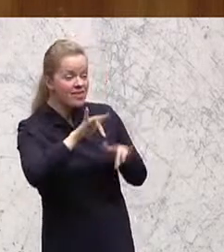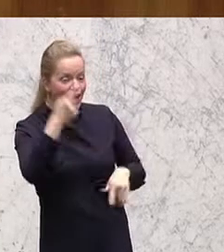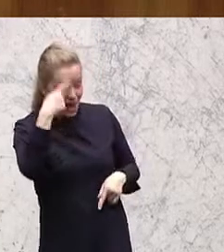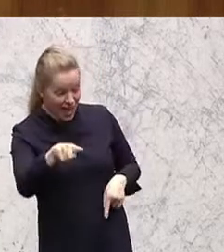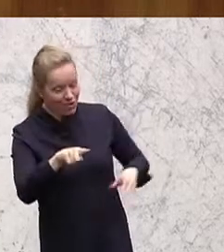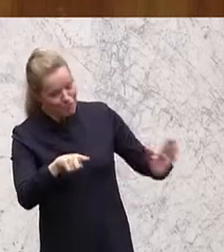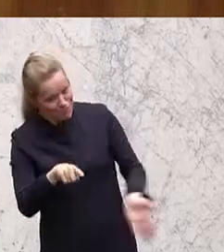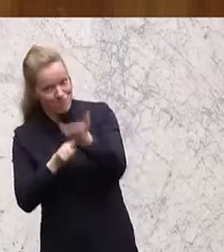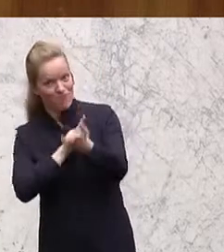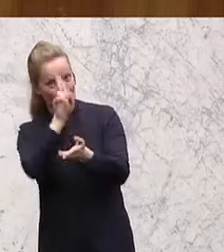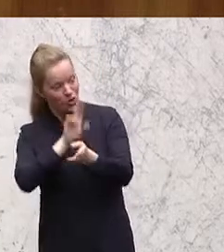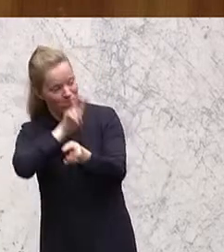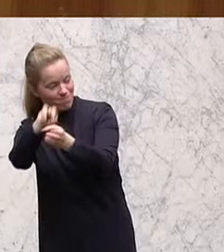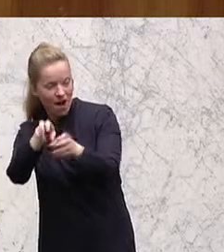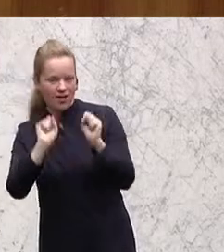auch an den Unis studieren gehen können.